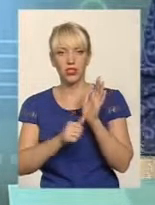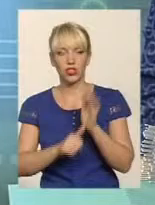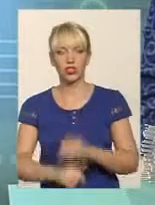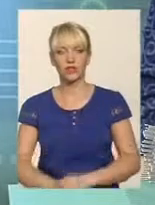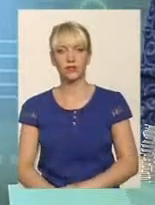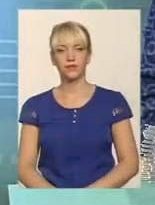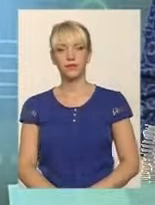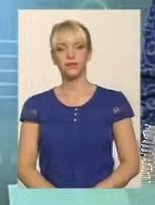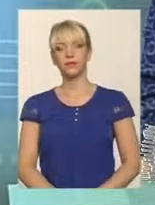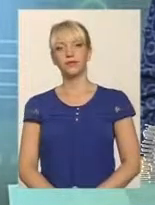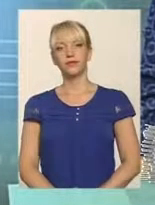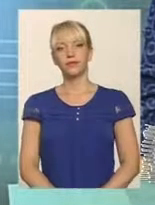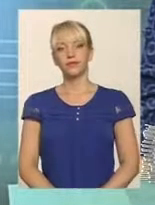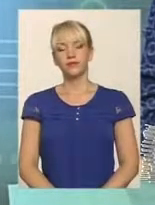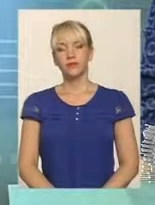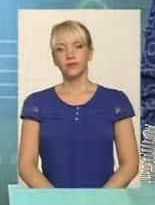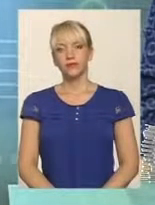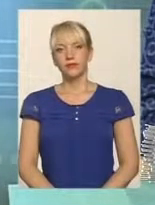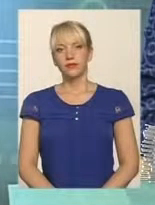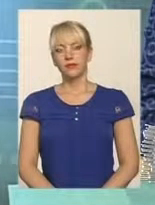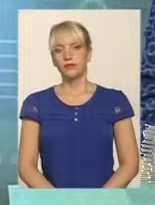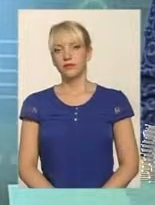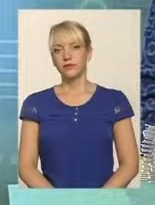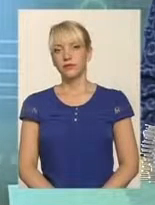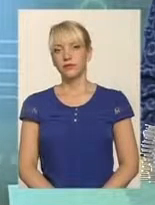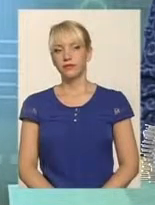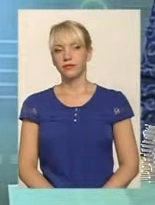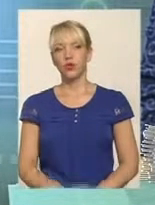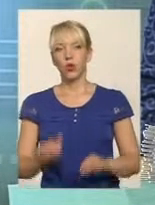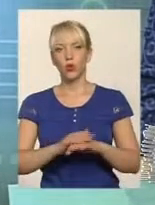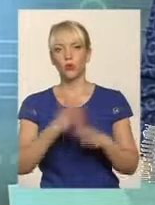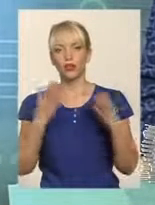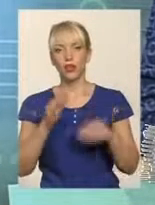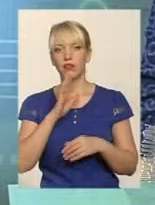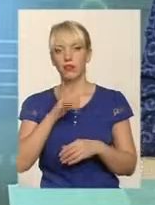038-2. Слухаємо вас. Ставте своє запитання. Доброго дня.